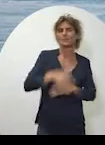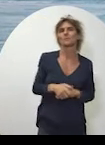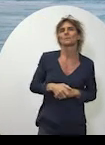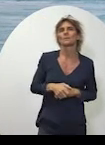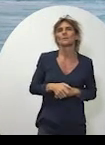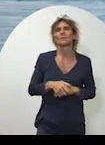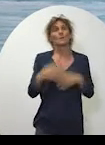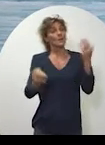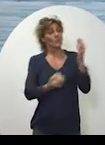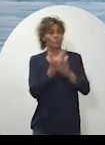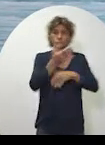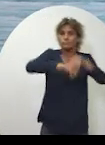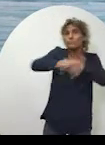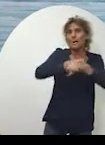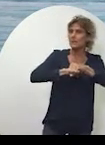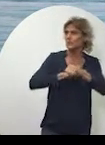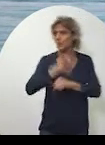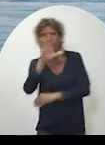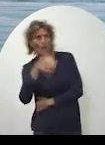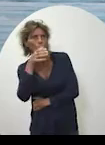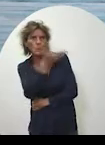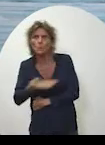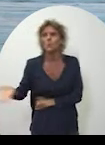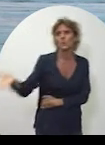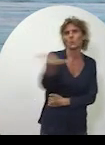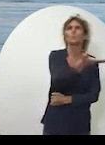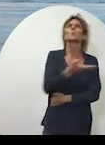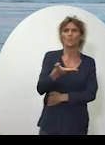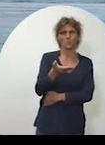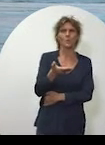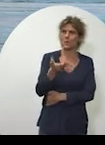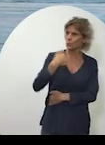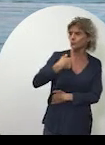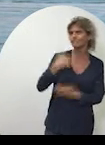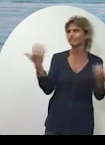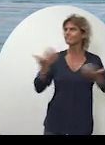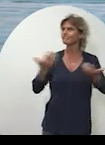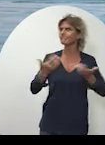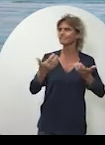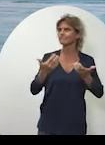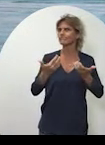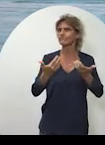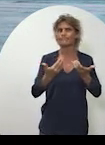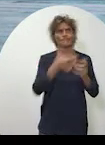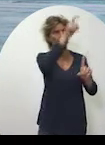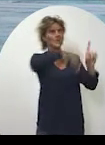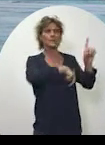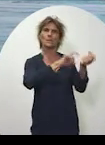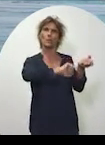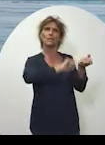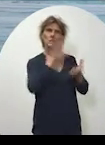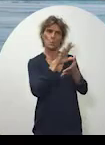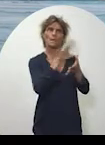Lors d'une consultation publique numérique organisée, nous avons traduit dans les actes notre volonté de mettre le